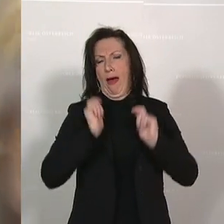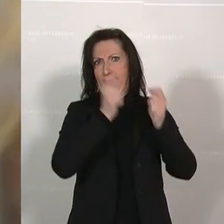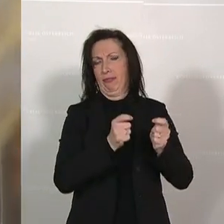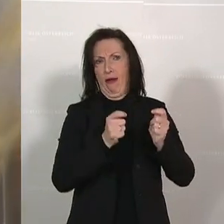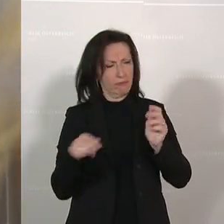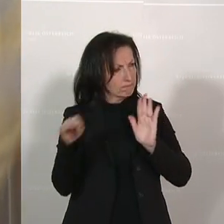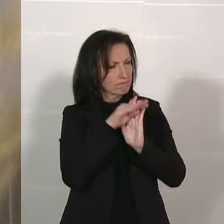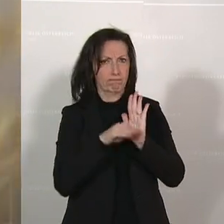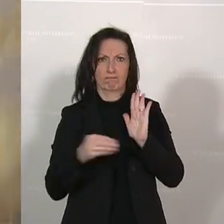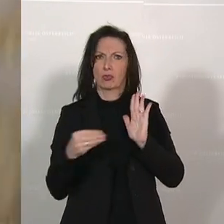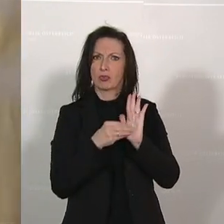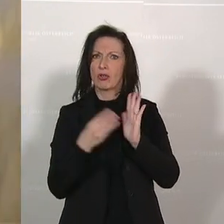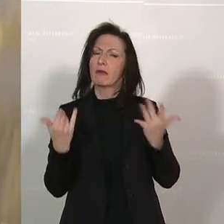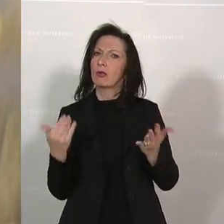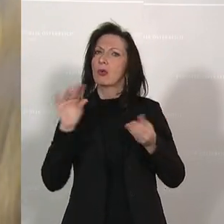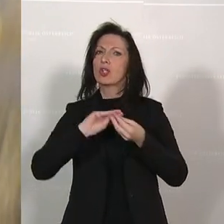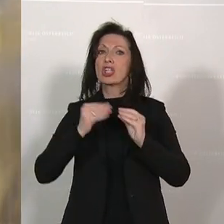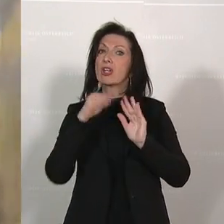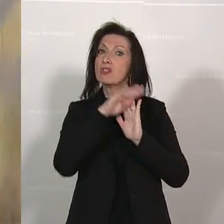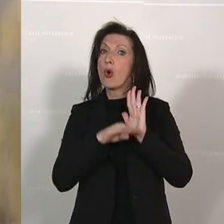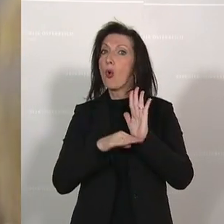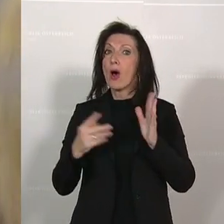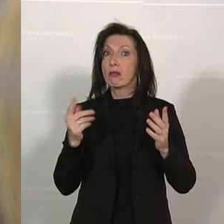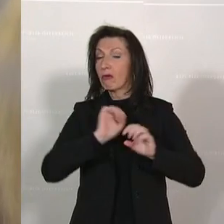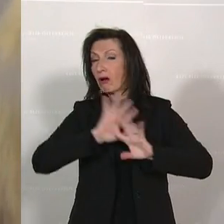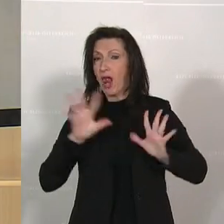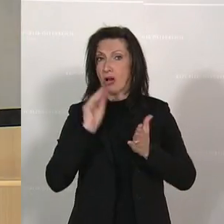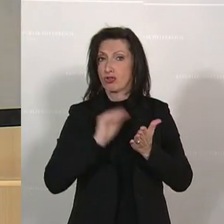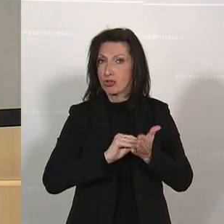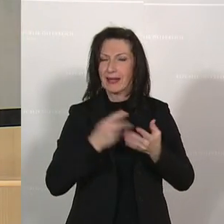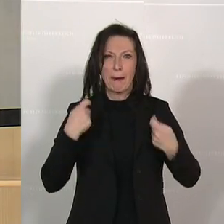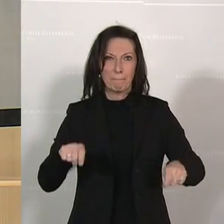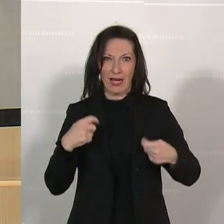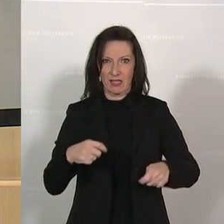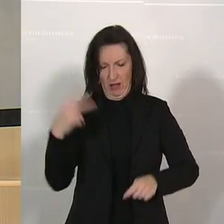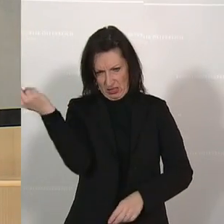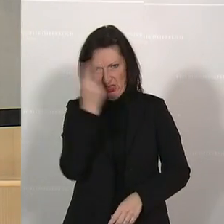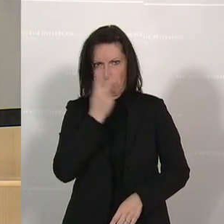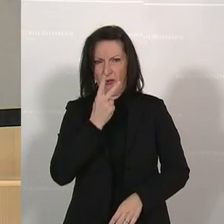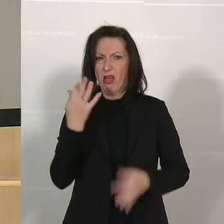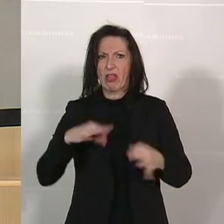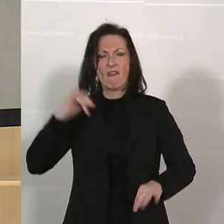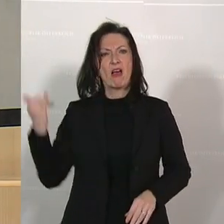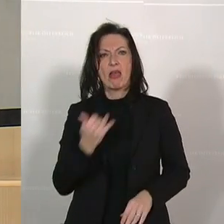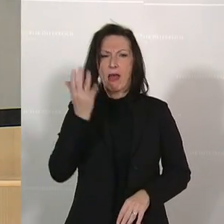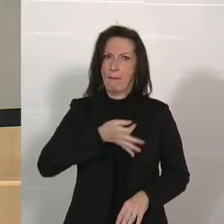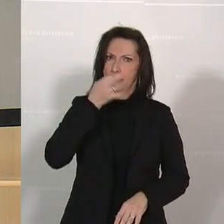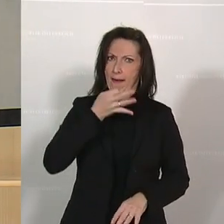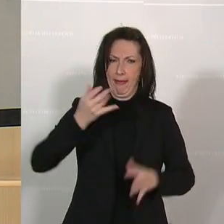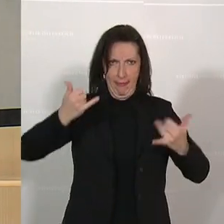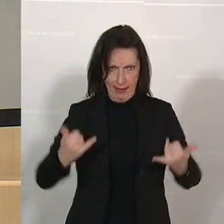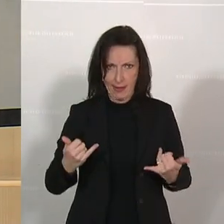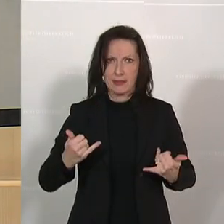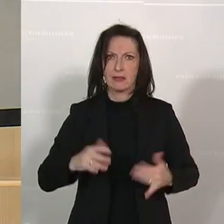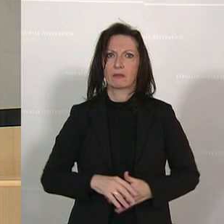Und in der Situation der Geschäftsordnung ist auch klar festgelegt, dass der Präsident natürlich das Wort ergreifen kann. Ich komme jetzt zur